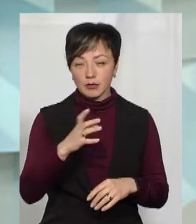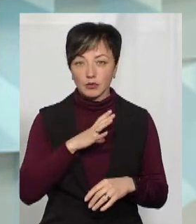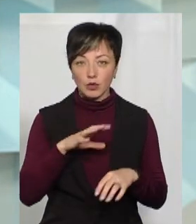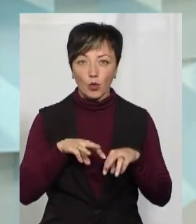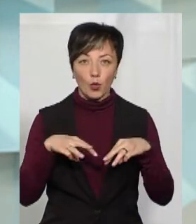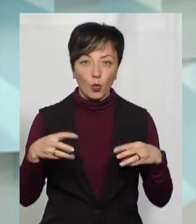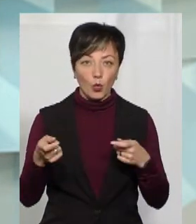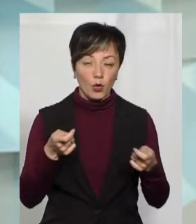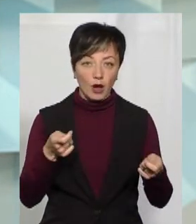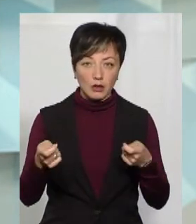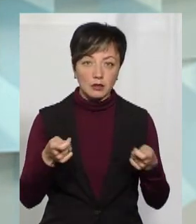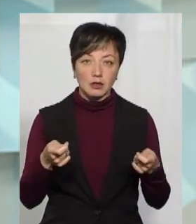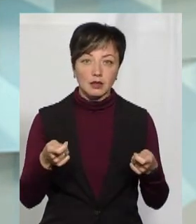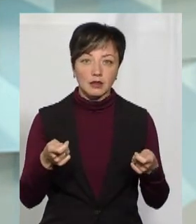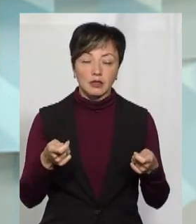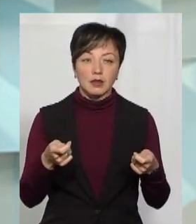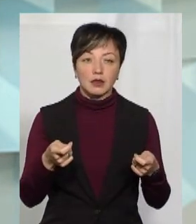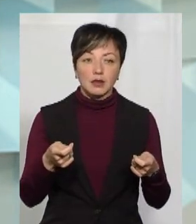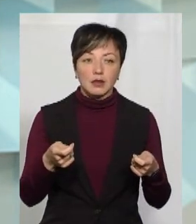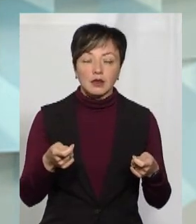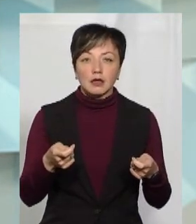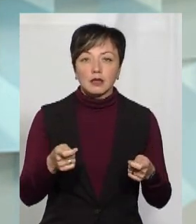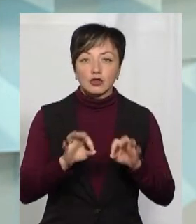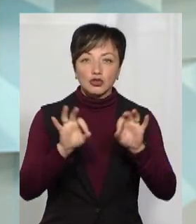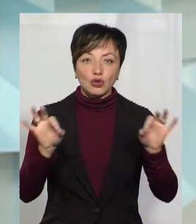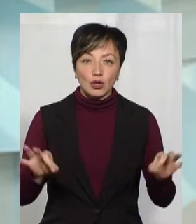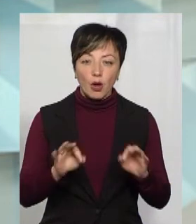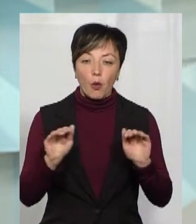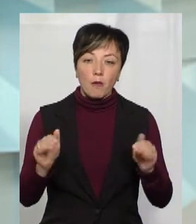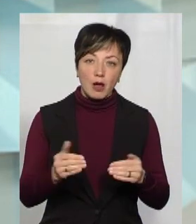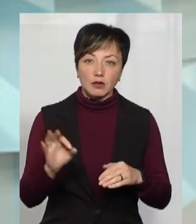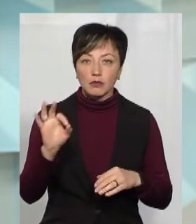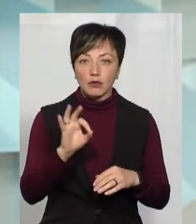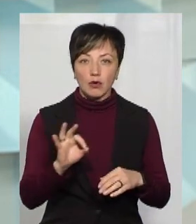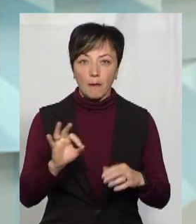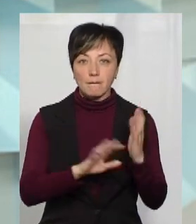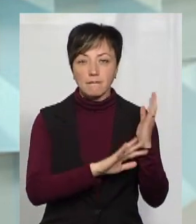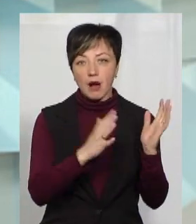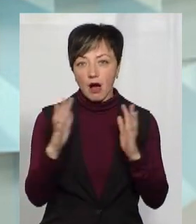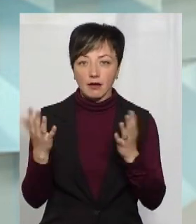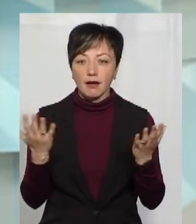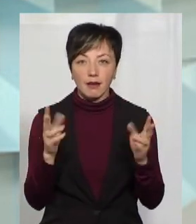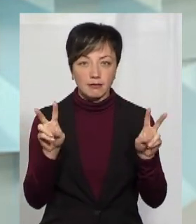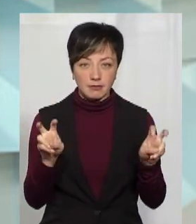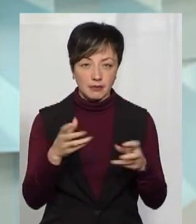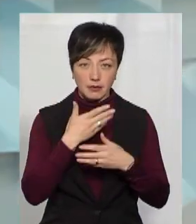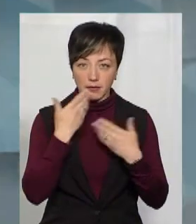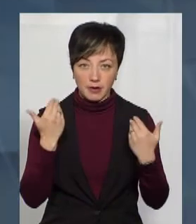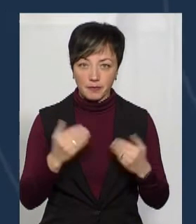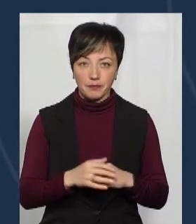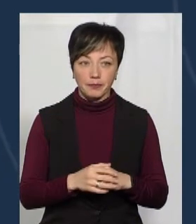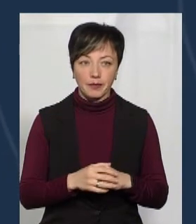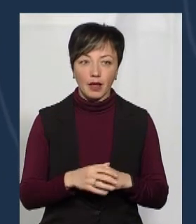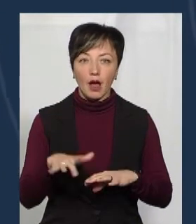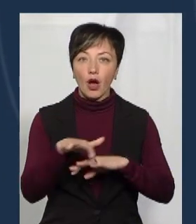сьогодні дає уряд, із тих голосувань, які були на Кабміні, жодних обмежень щодо якихось парків, які це парки, мають бути, немає. А